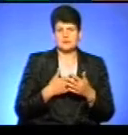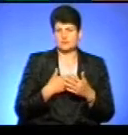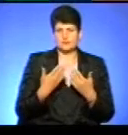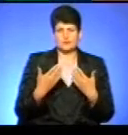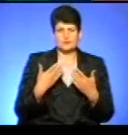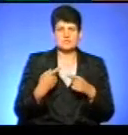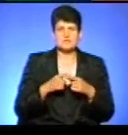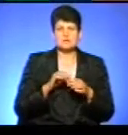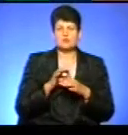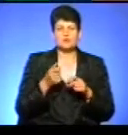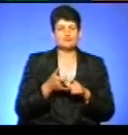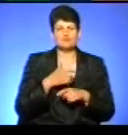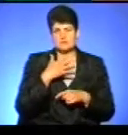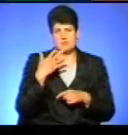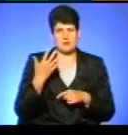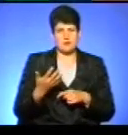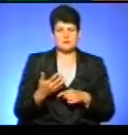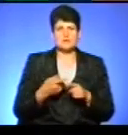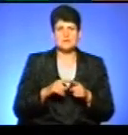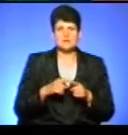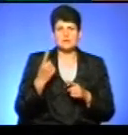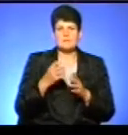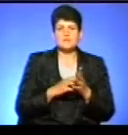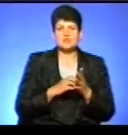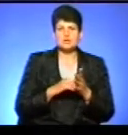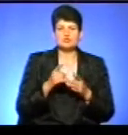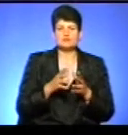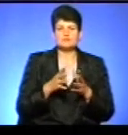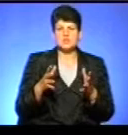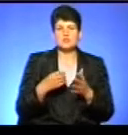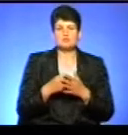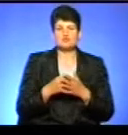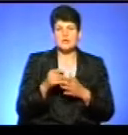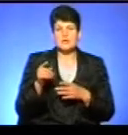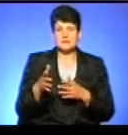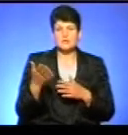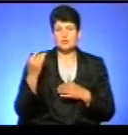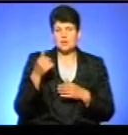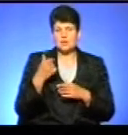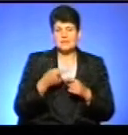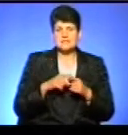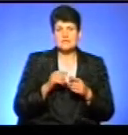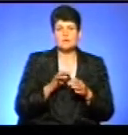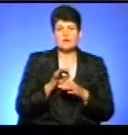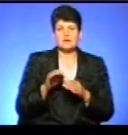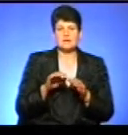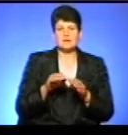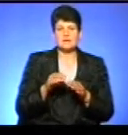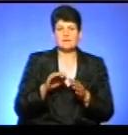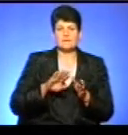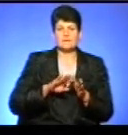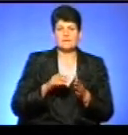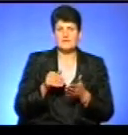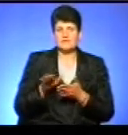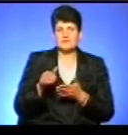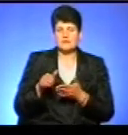Зазвичай, таких проєктів є дуже багато. Власне, це один з причин, чому ми цього року збільшили бюджет. Минулі роки ми такі проєкти мусили відхилять, оскільки вони суттєво